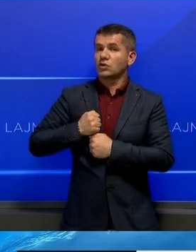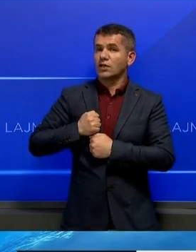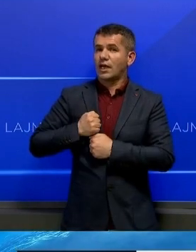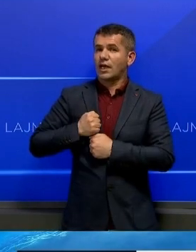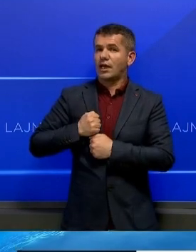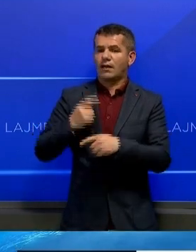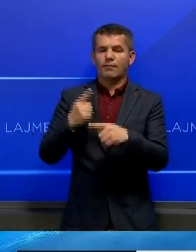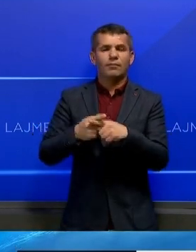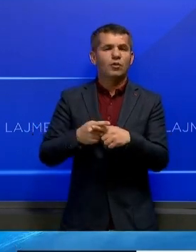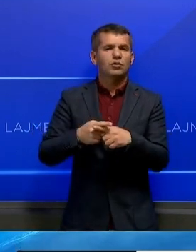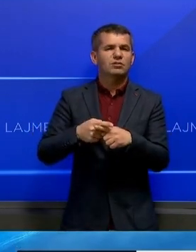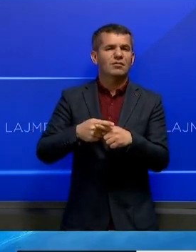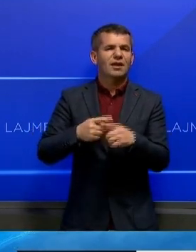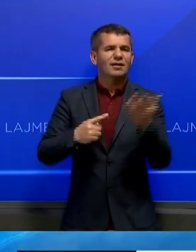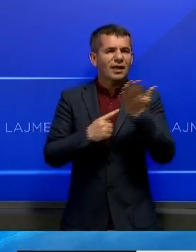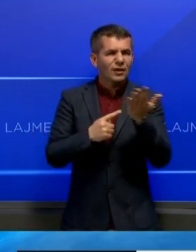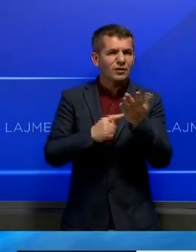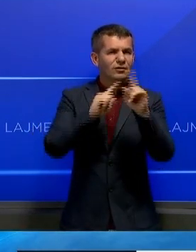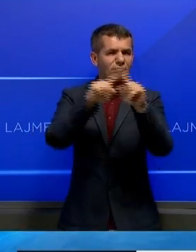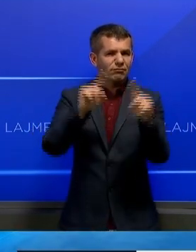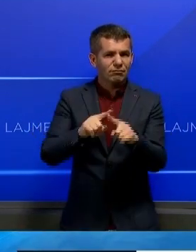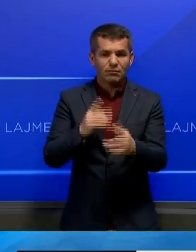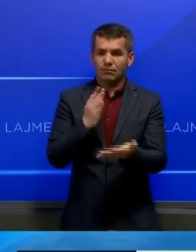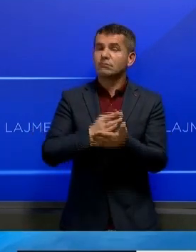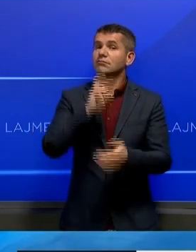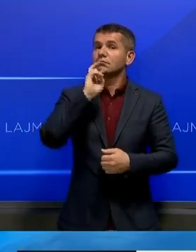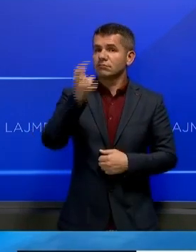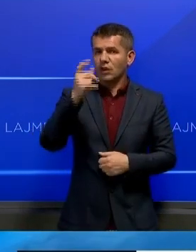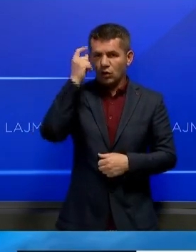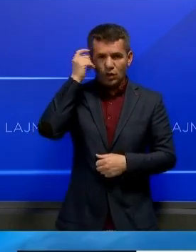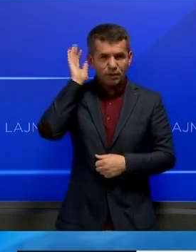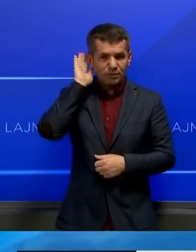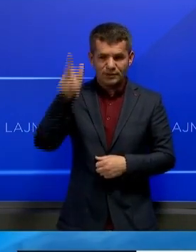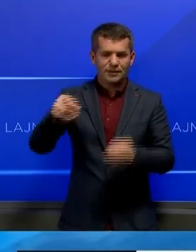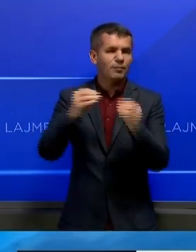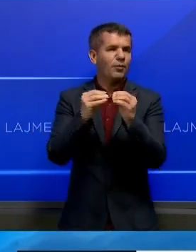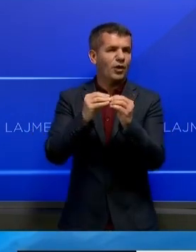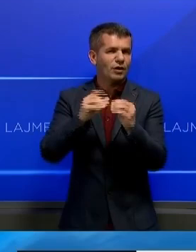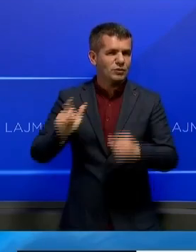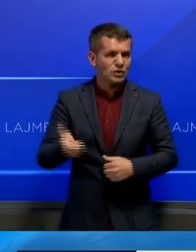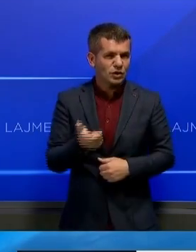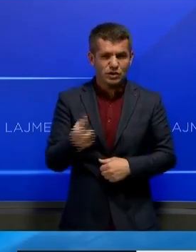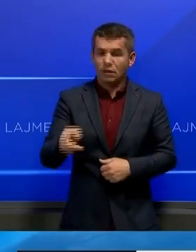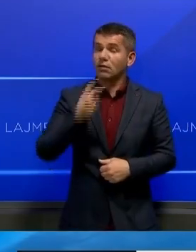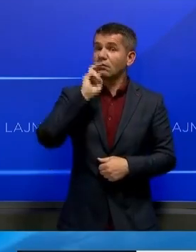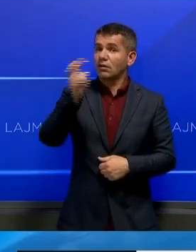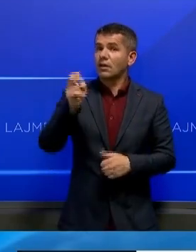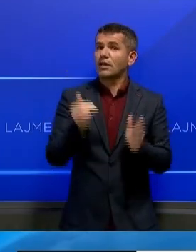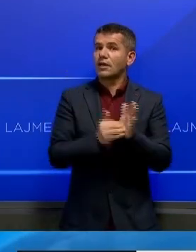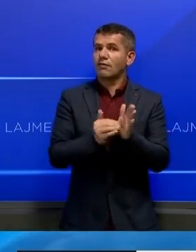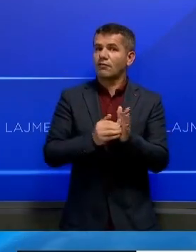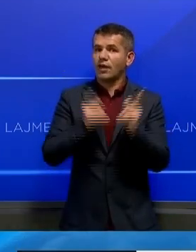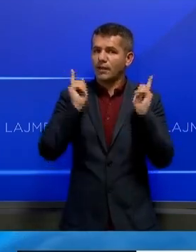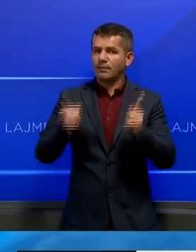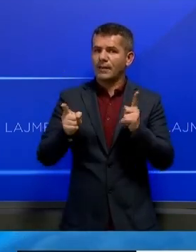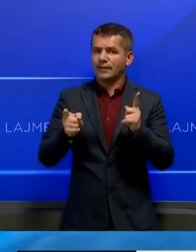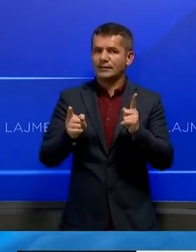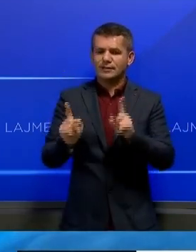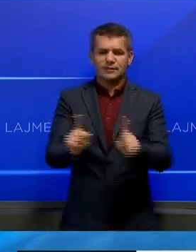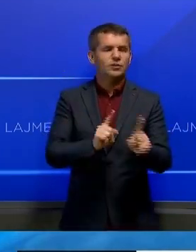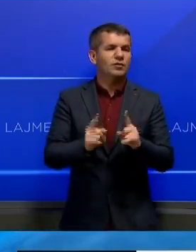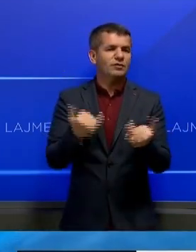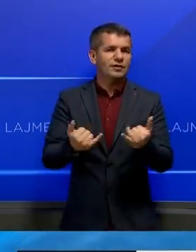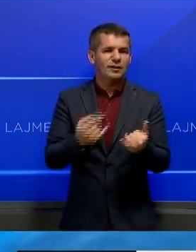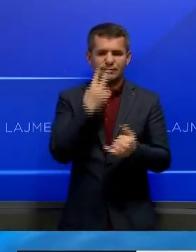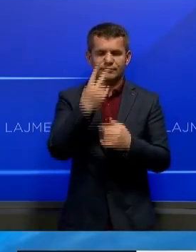teknologjike. Ky vlerësim o përsërit edhe nga Krye Ministri Britannik Boris Johnson i cili ka thënë se ka nevoj për të menagjuar sfidat e